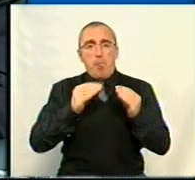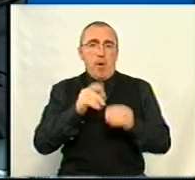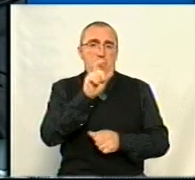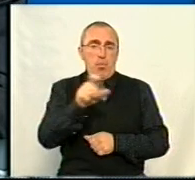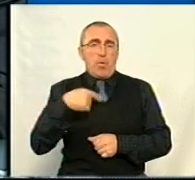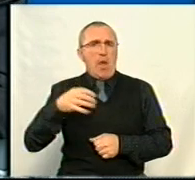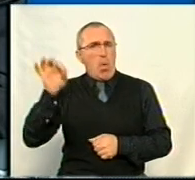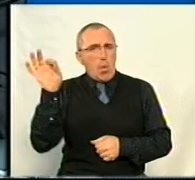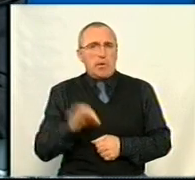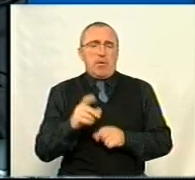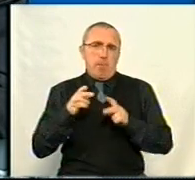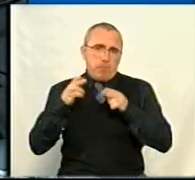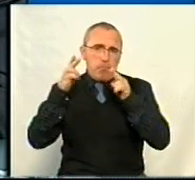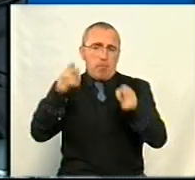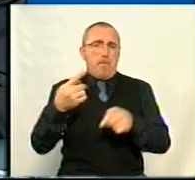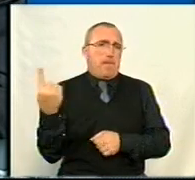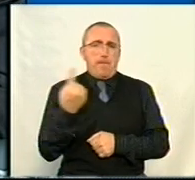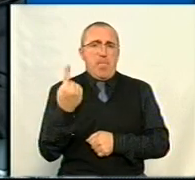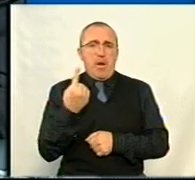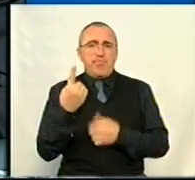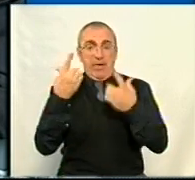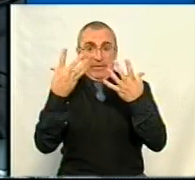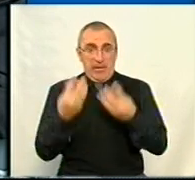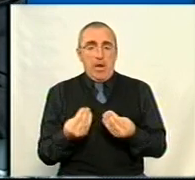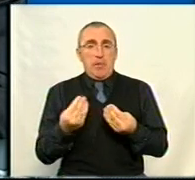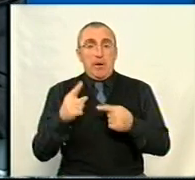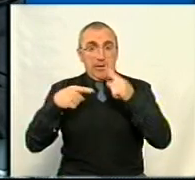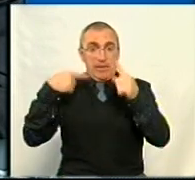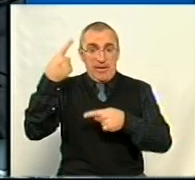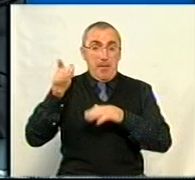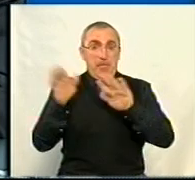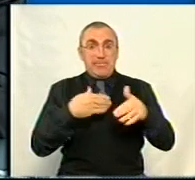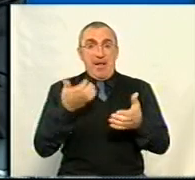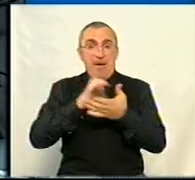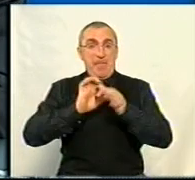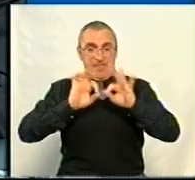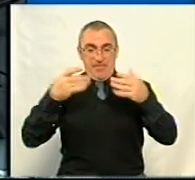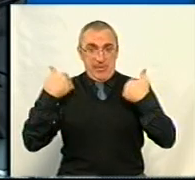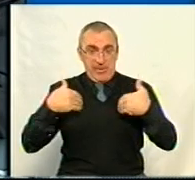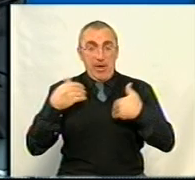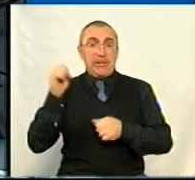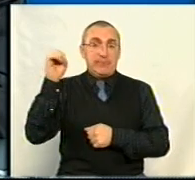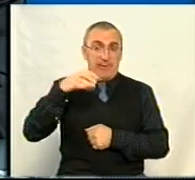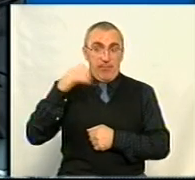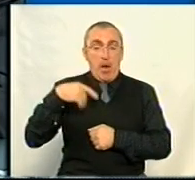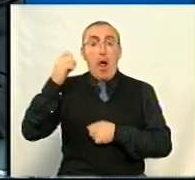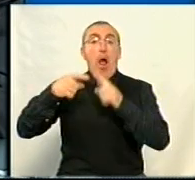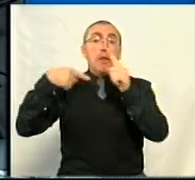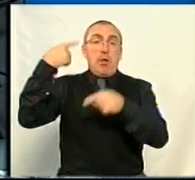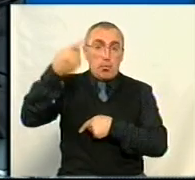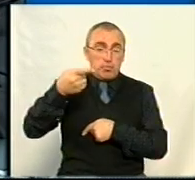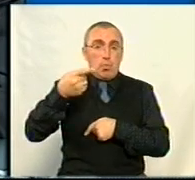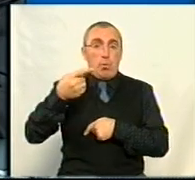Тому я одразу і поїхав в перший день наступний після представлення до Світловодська, а на наступного дня